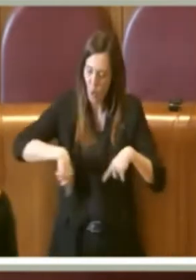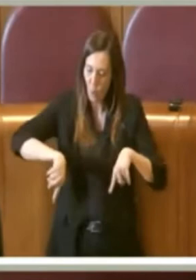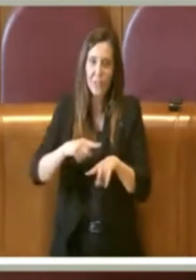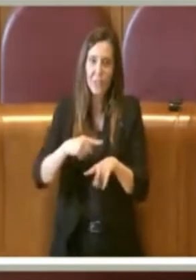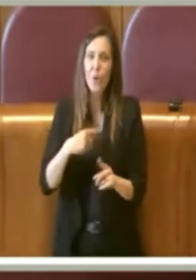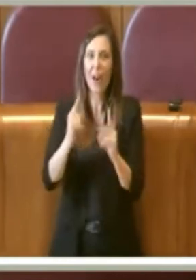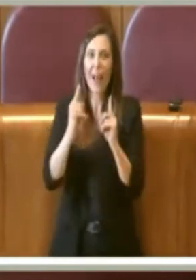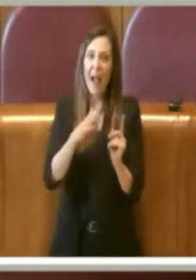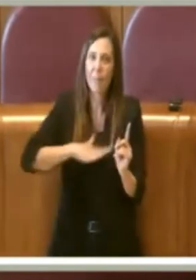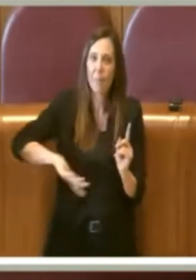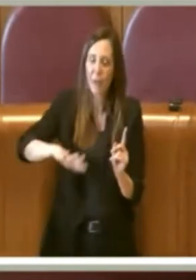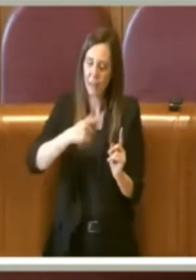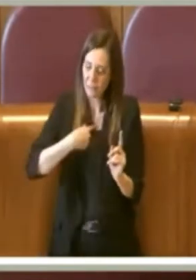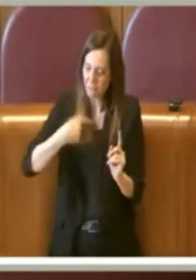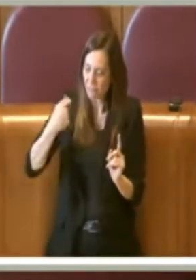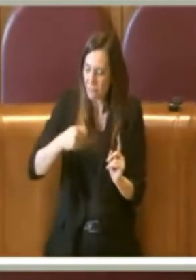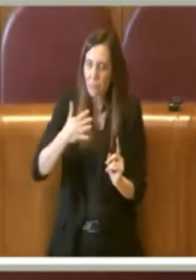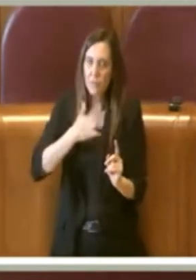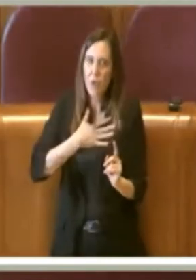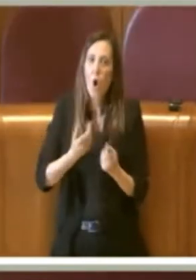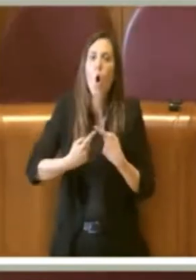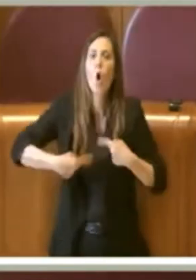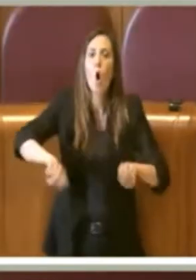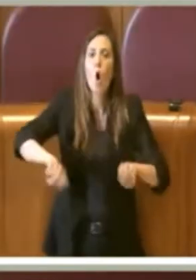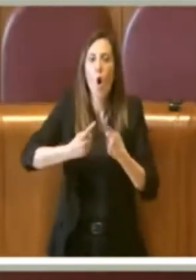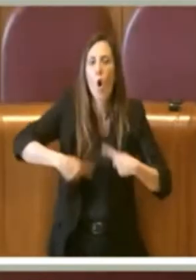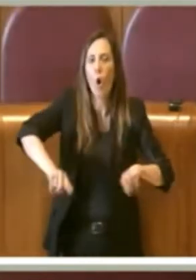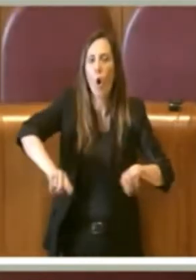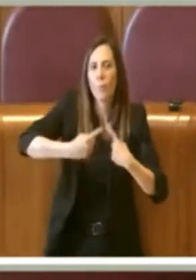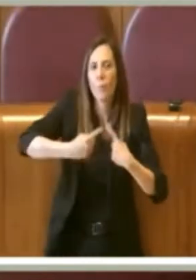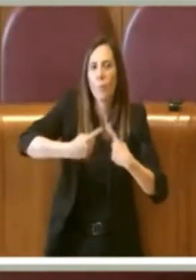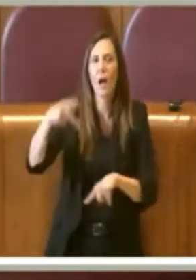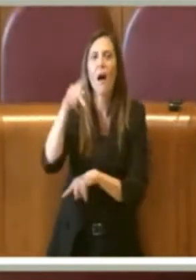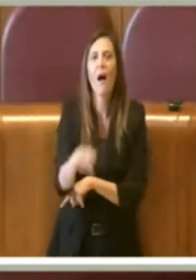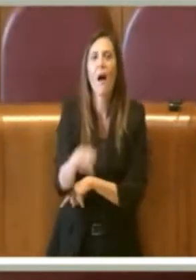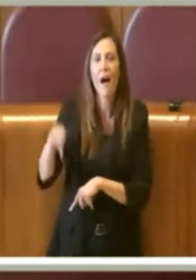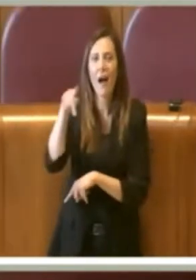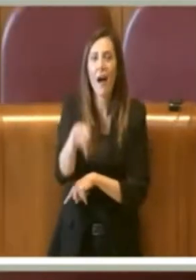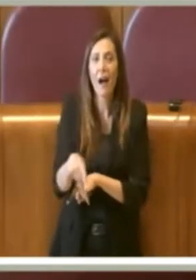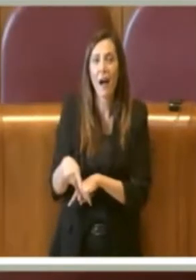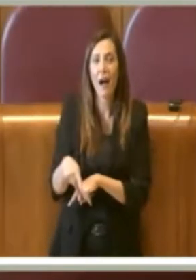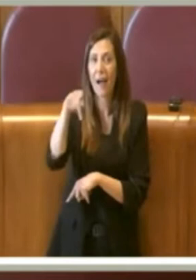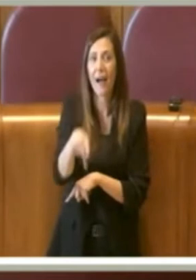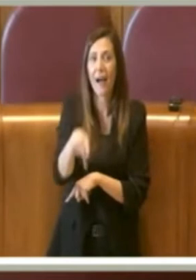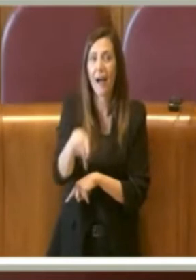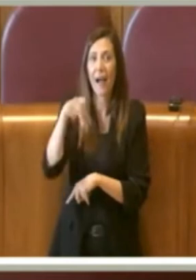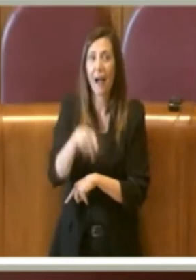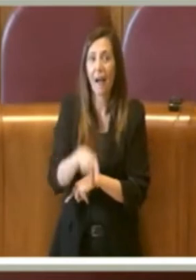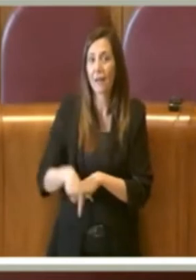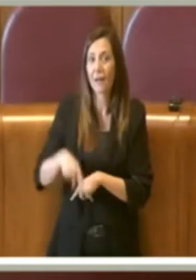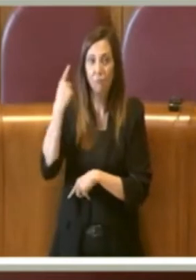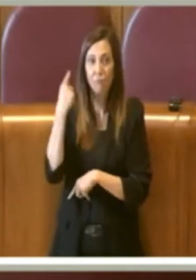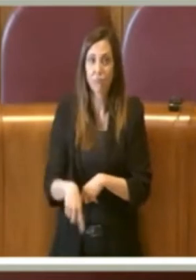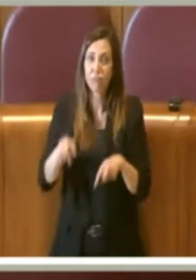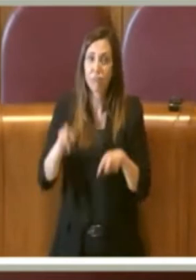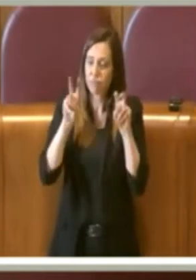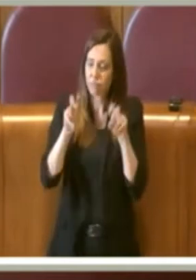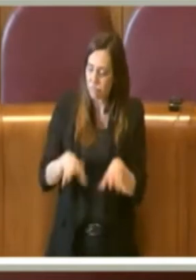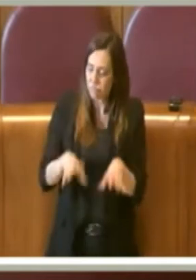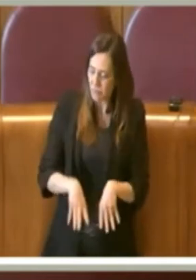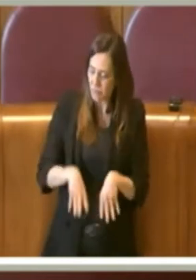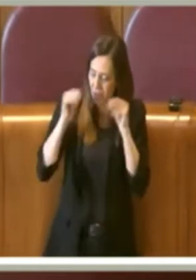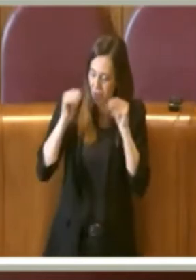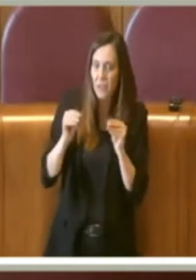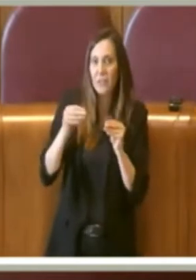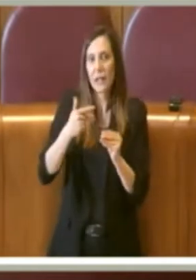Presidente abbiamo fatto numerose commissioni negli anni perciò è un tema che abbiamo iniziato che abbiamo